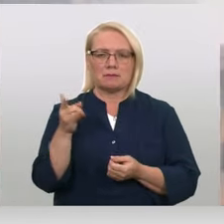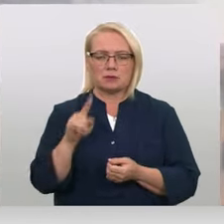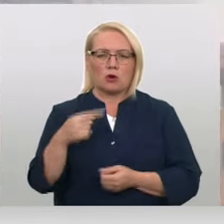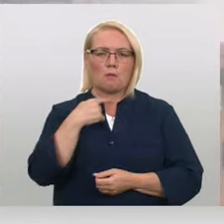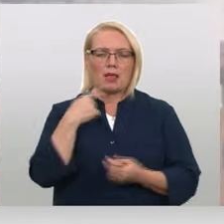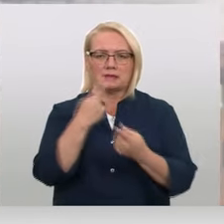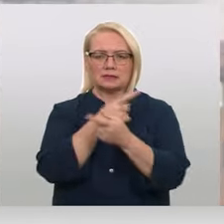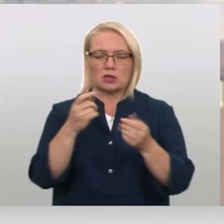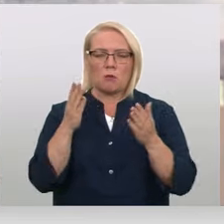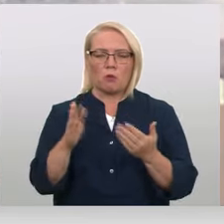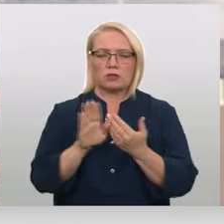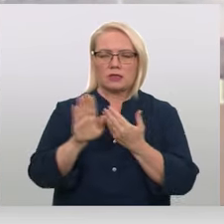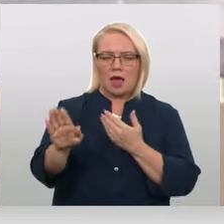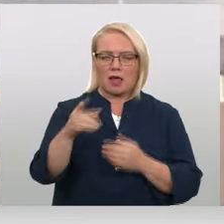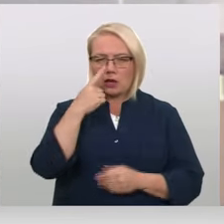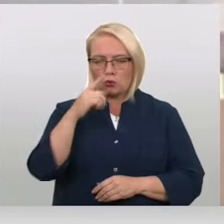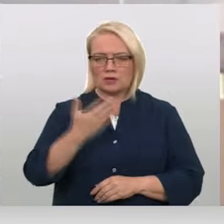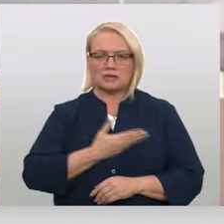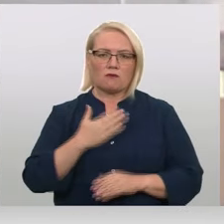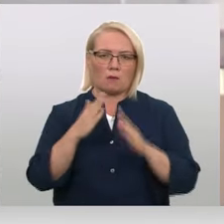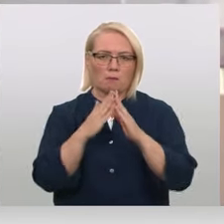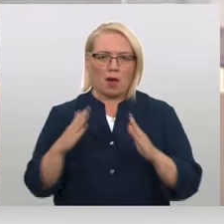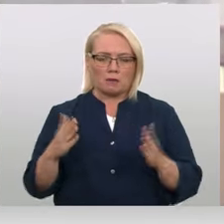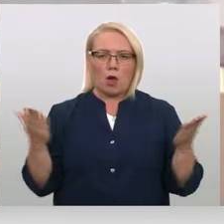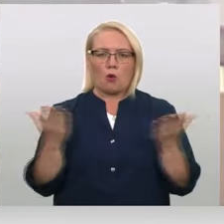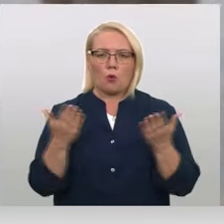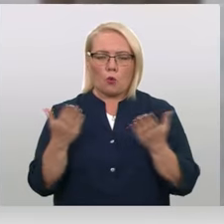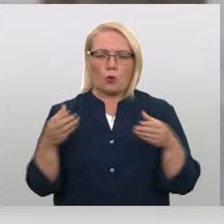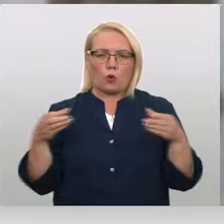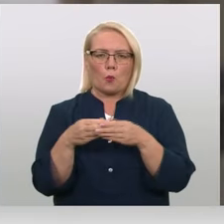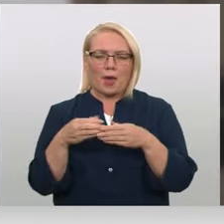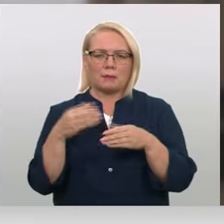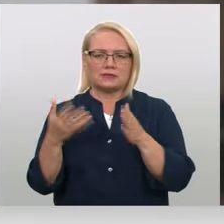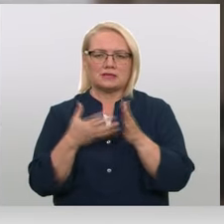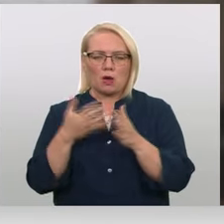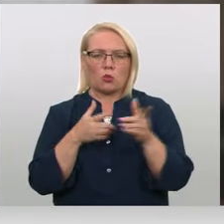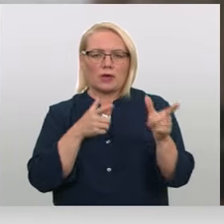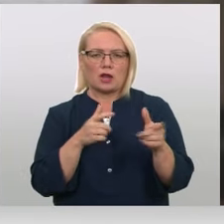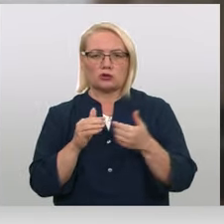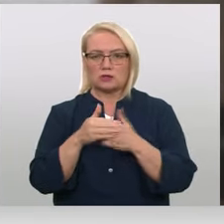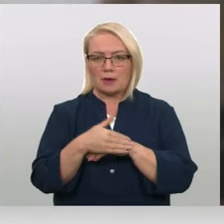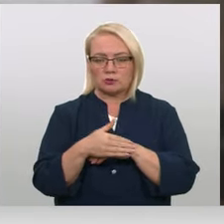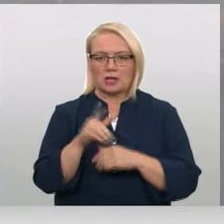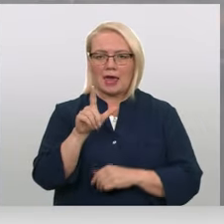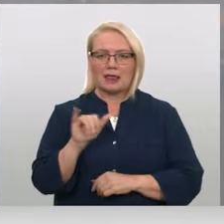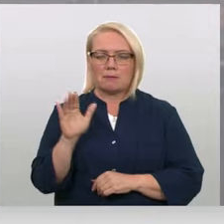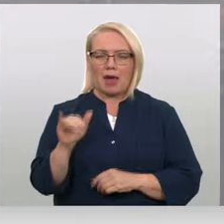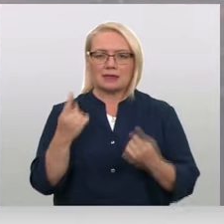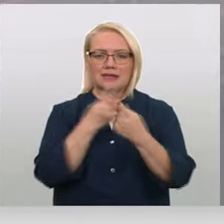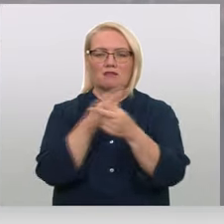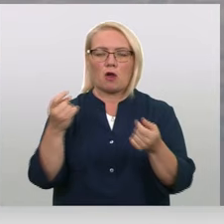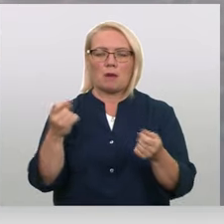brīdinājumu turēties tālāk no dzīvojamajām mēkām, kuras Hezbūlā izmanto ieroču slēpšanai. Libānas informācijas ministrs